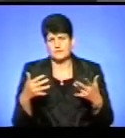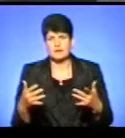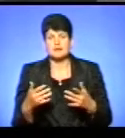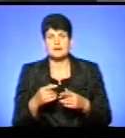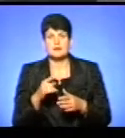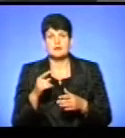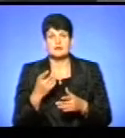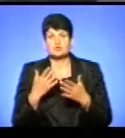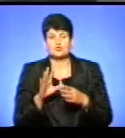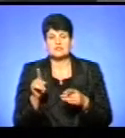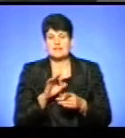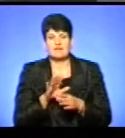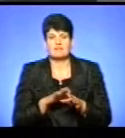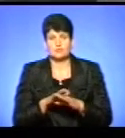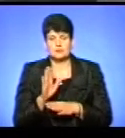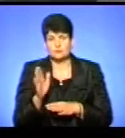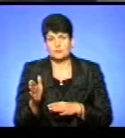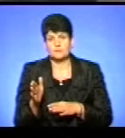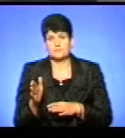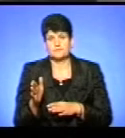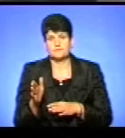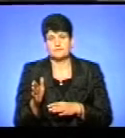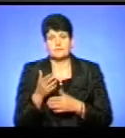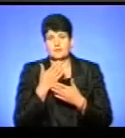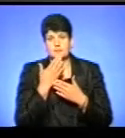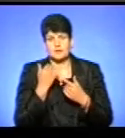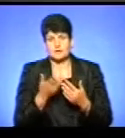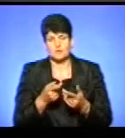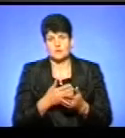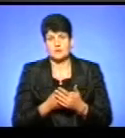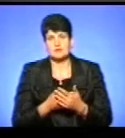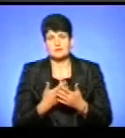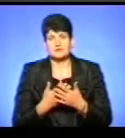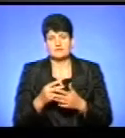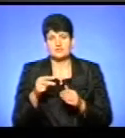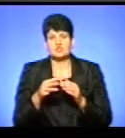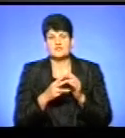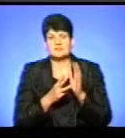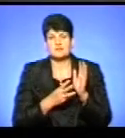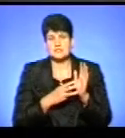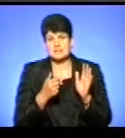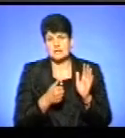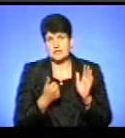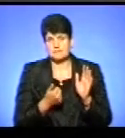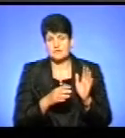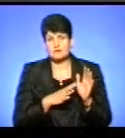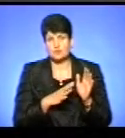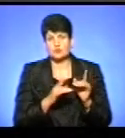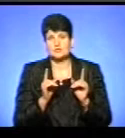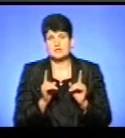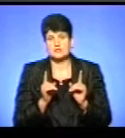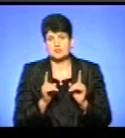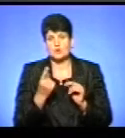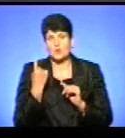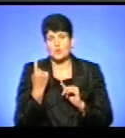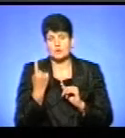демонтажі не будуть виконані, взагалі не стоїть. Для прикладу, за 2018 рік було лише